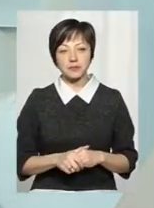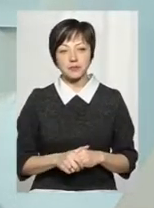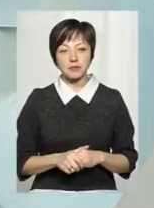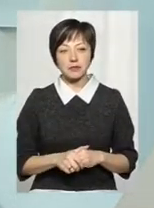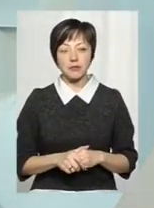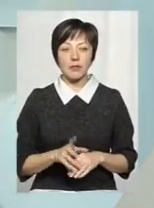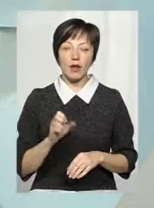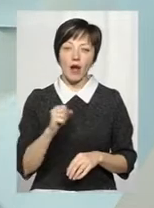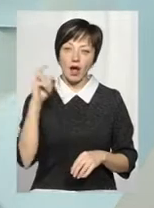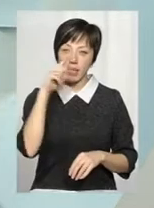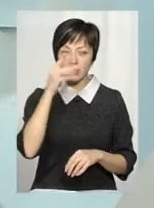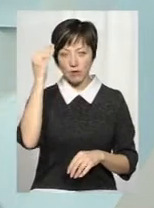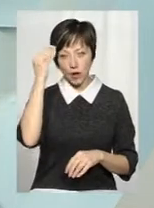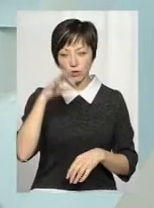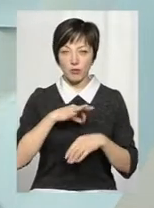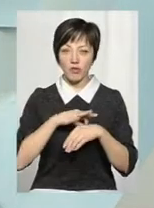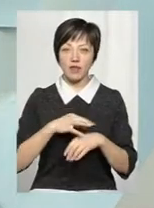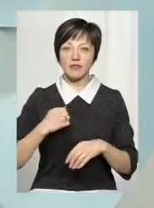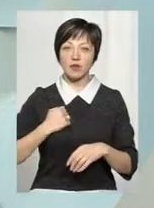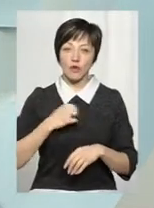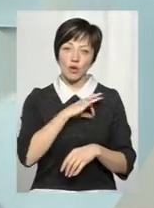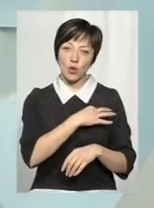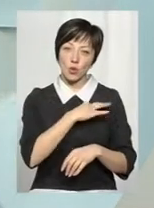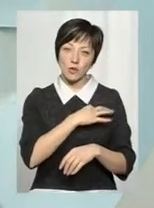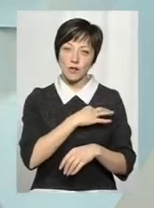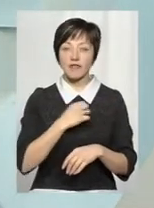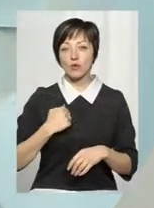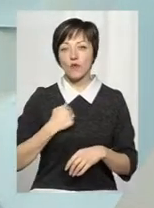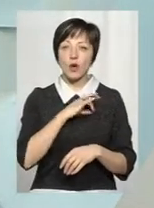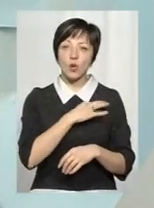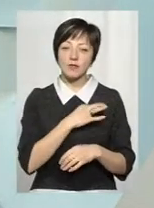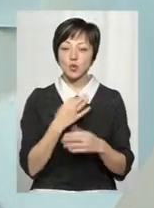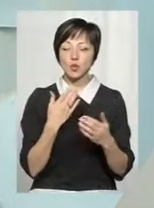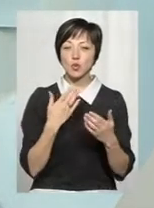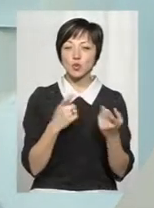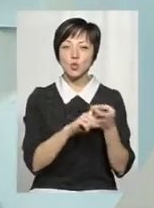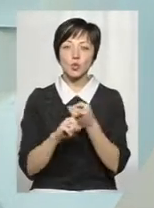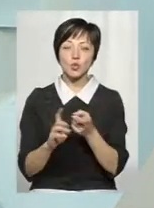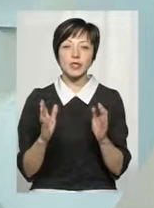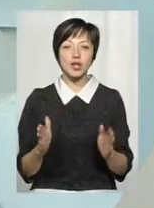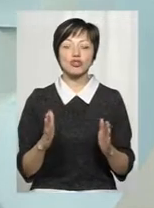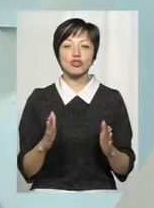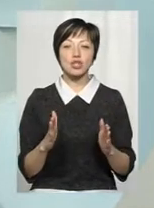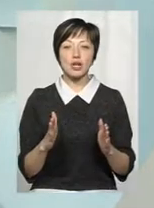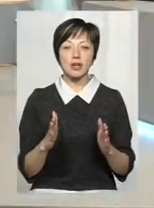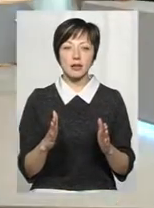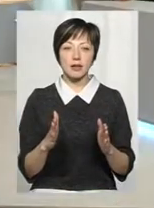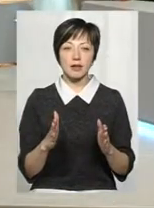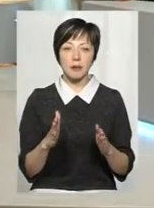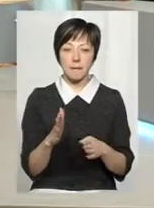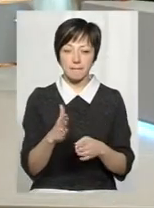хибне враження проведення військової розвідки. Військова розвідка стосується лише тої межи